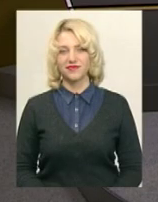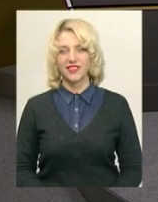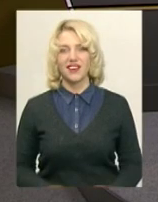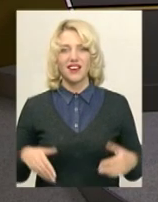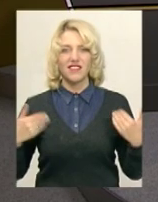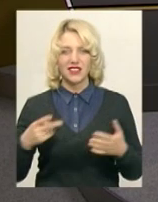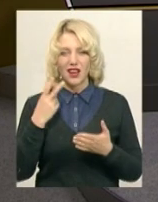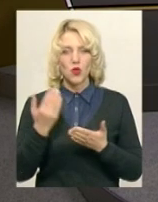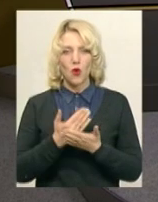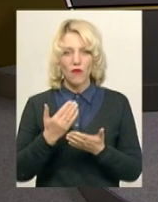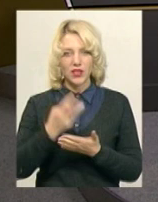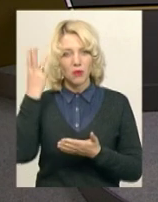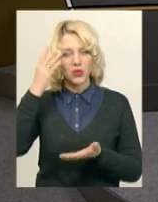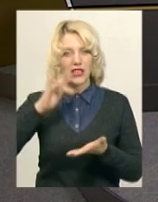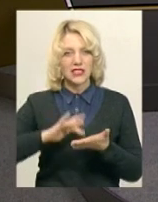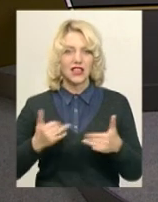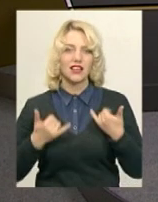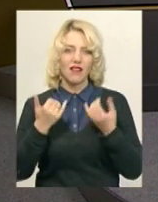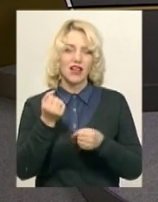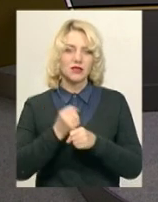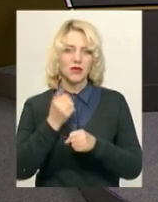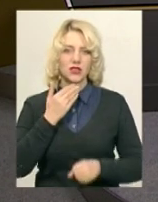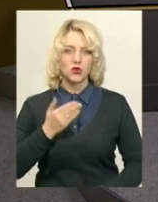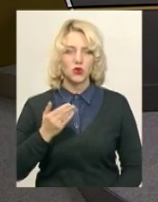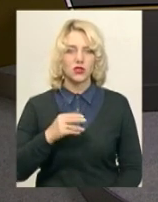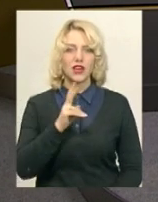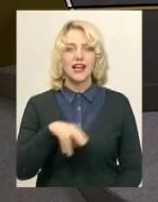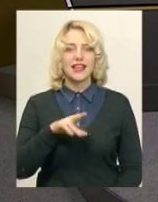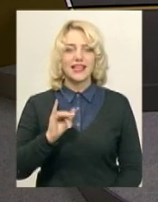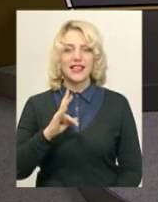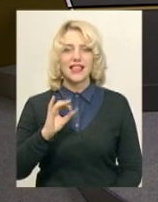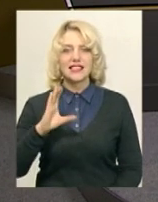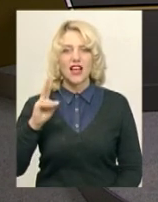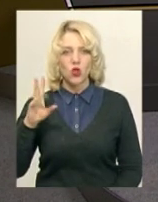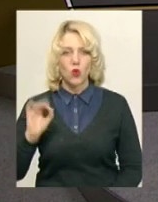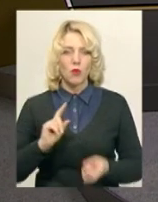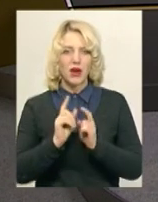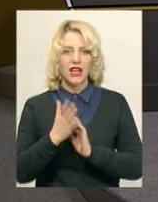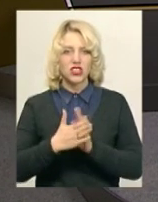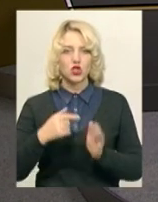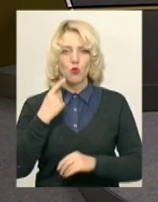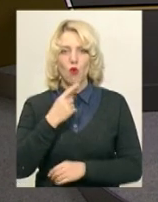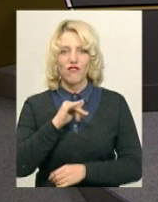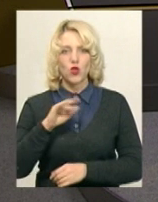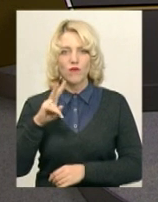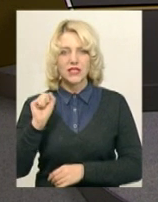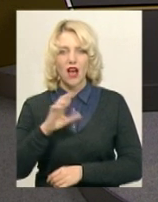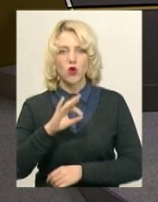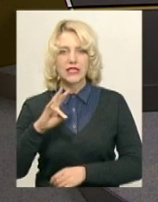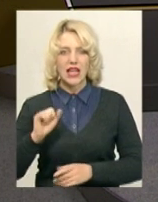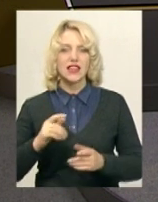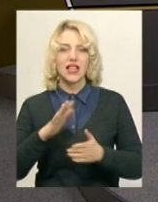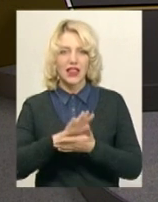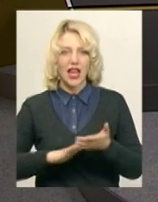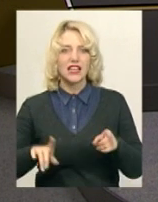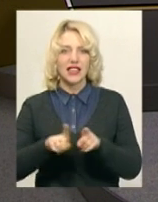Вітаю, новини в ефірі Поділля Центр. У студії для вас працюють ведуча Дарина Денисенко, переклад на жестову мову Оксана Фіновська. Далі коротко про